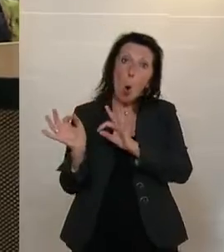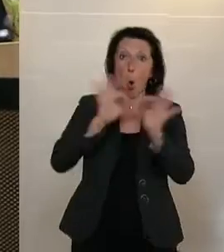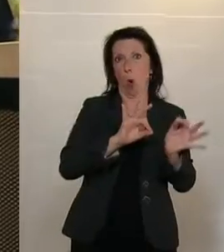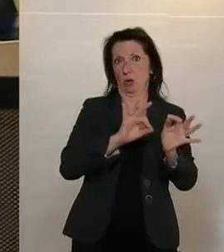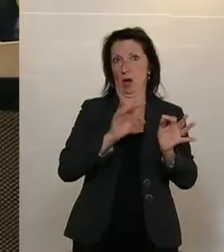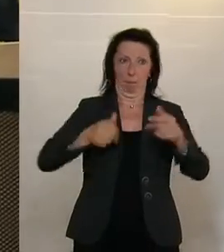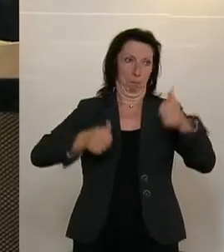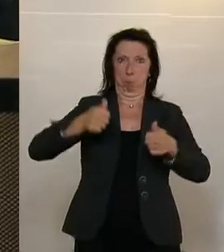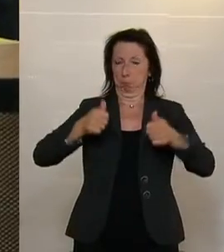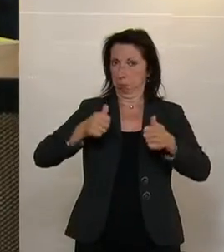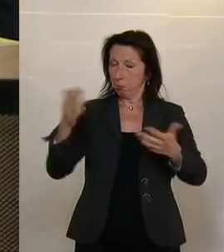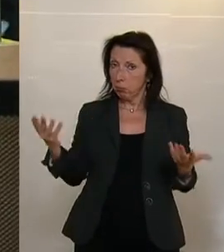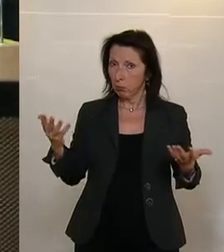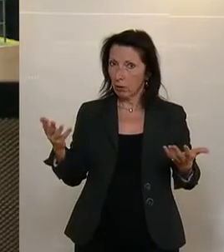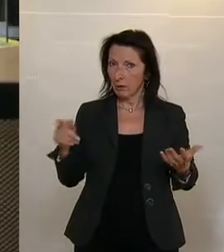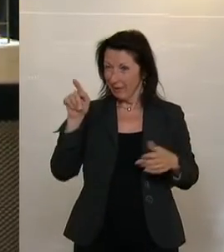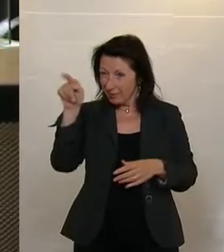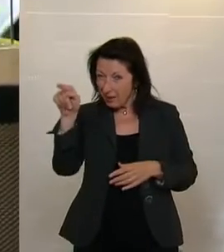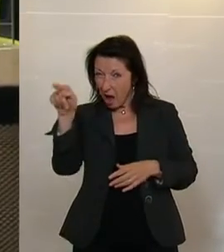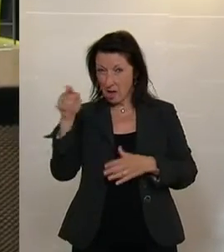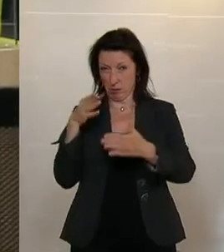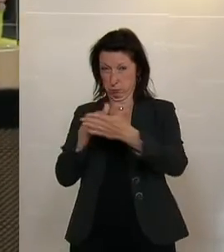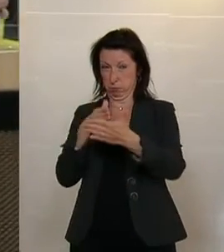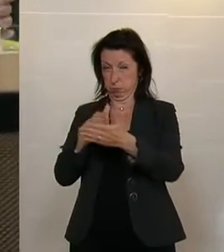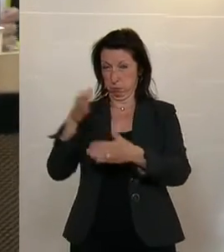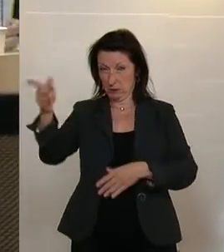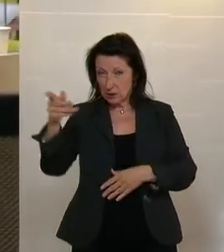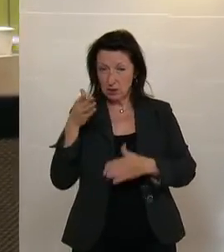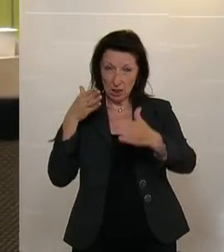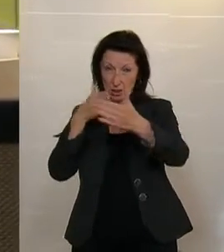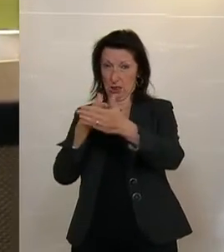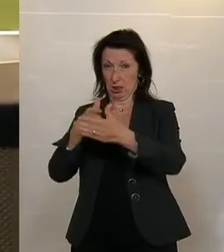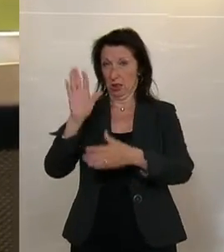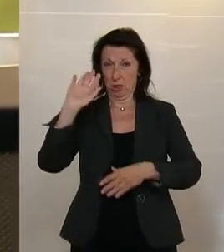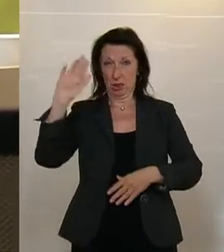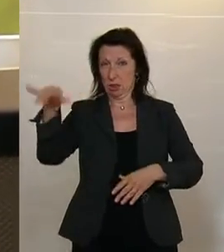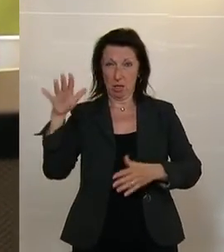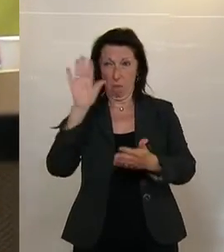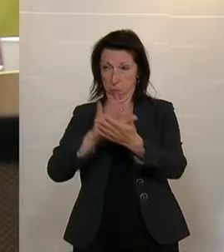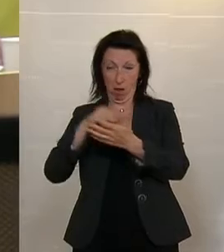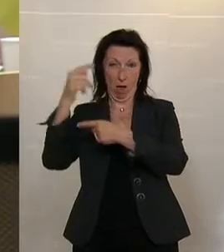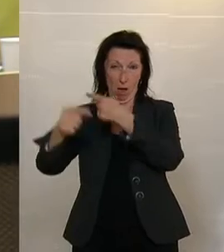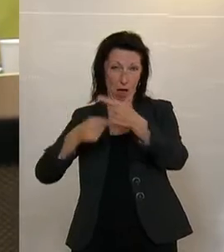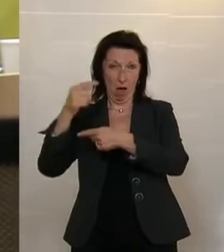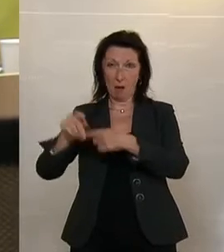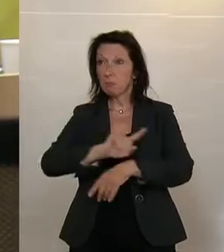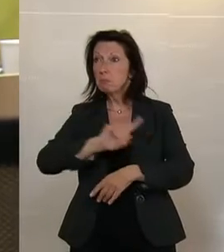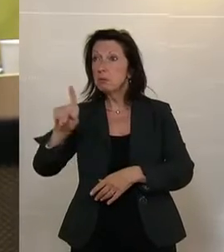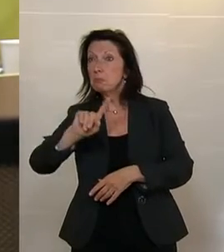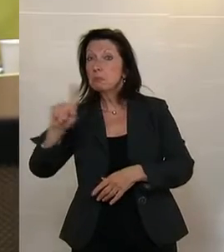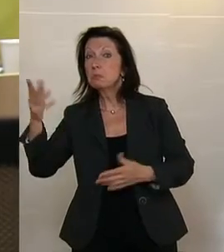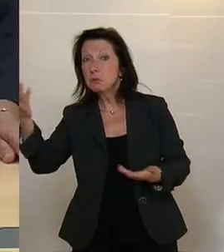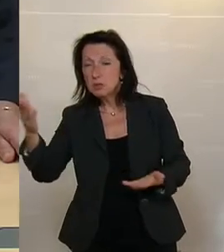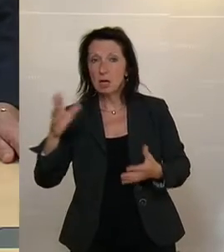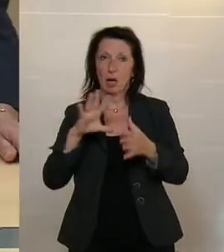Sie das? Das ist die Sackgasse. Deswegen, aus dieser Sackgasse werden Sie nicht rauskommen, solange Sie